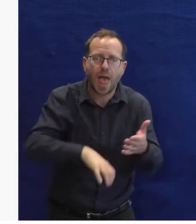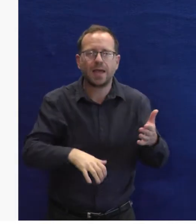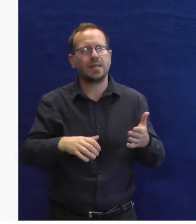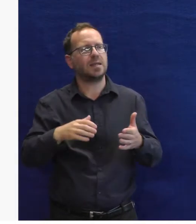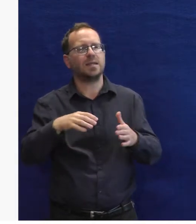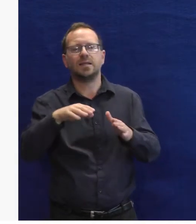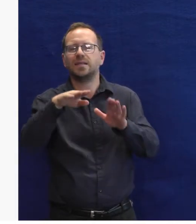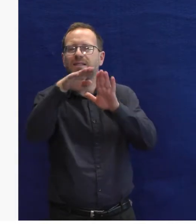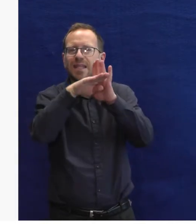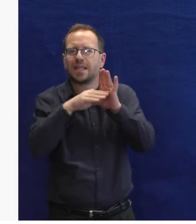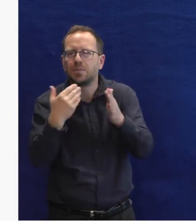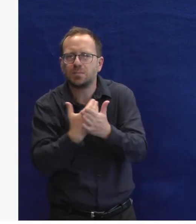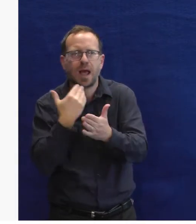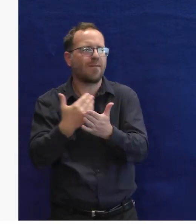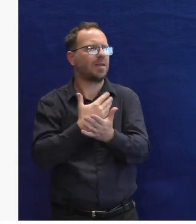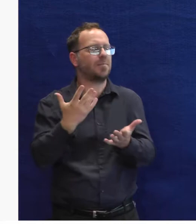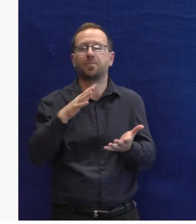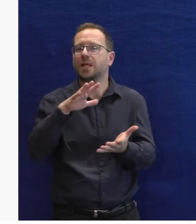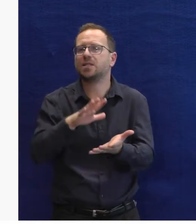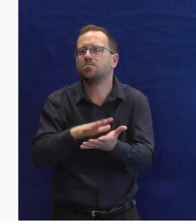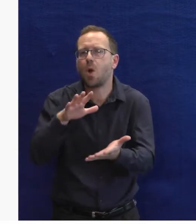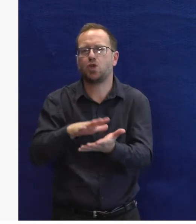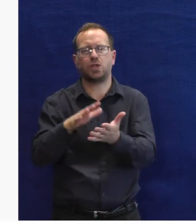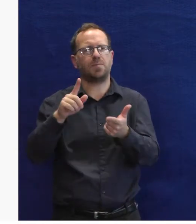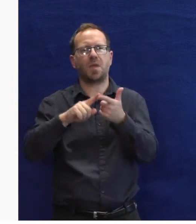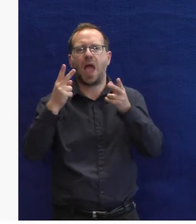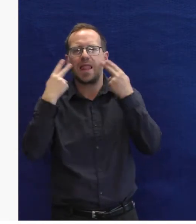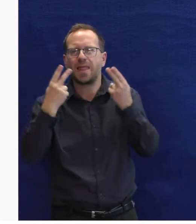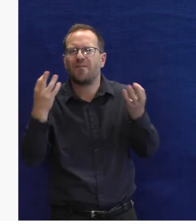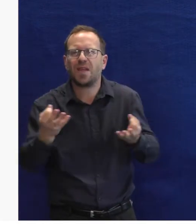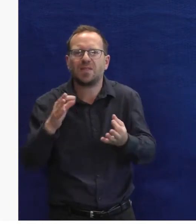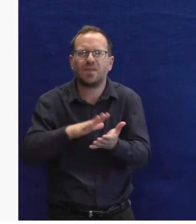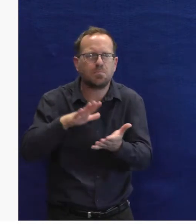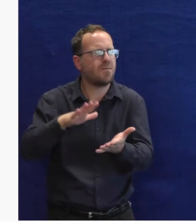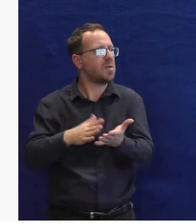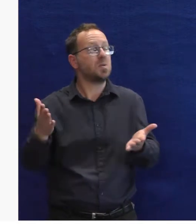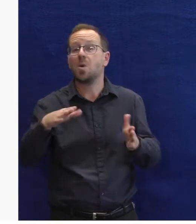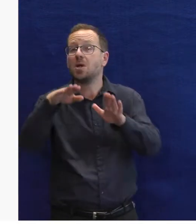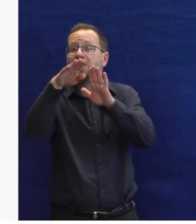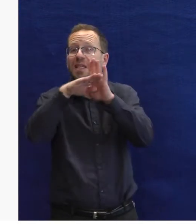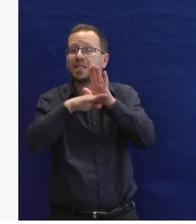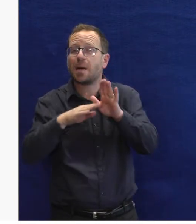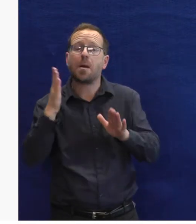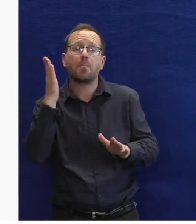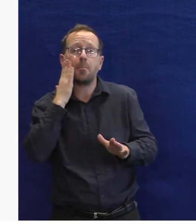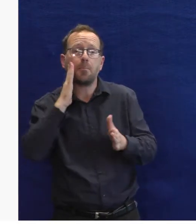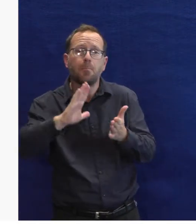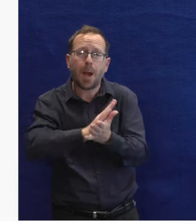lidí má nějakou interakci s článkem, jak jsem zmiňoval novinky, seznam zprávy. Podívá se na zboží, protože si vybírá nějaký produkt.